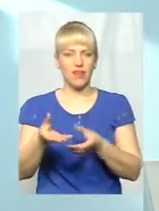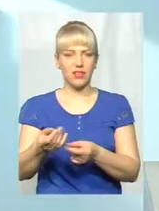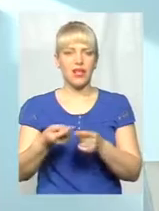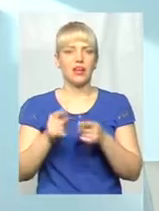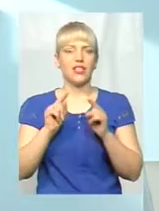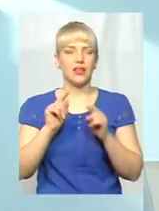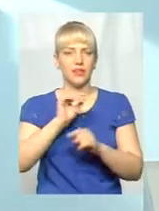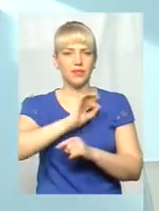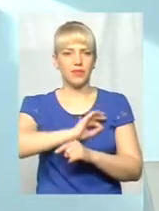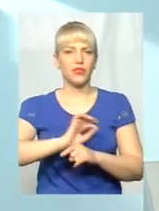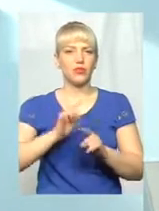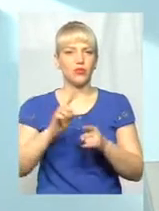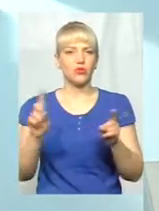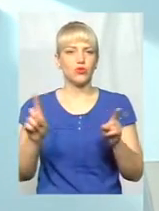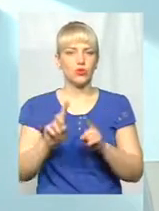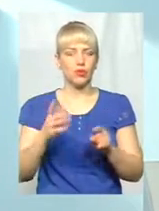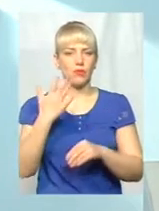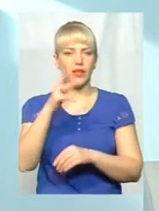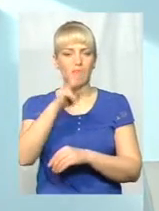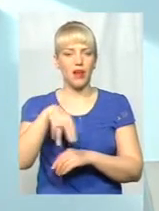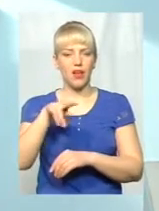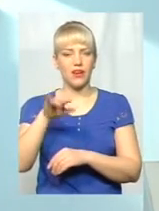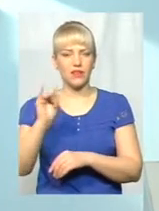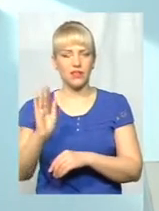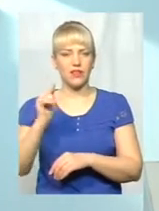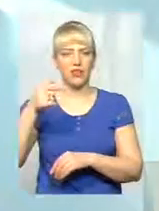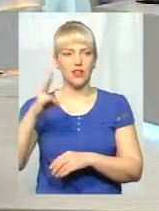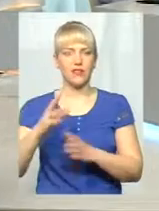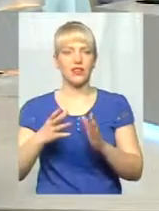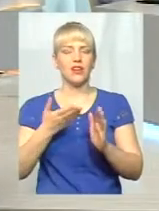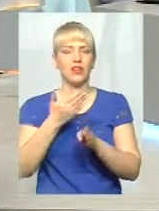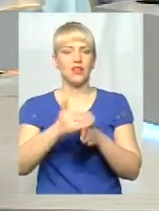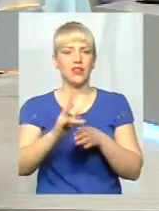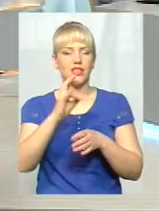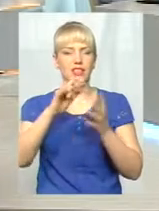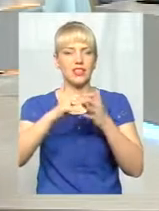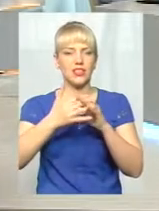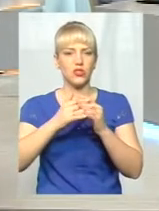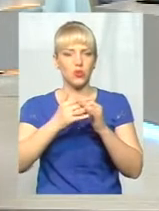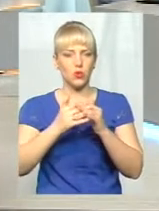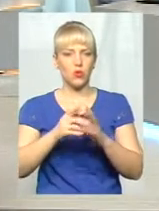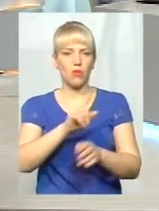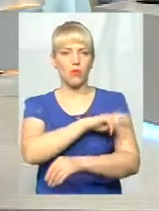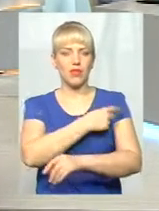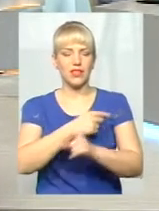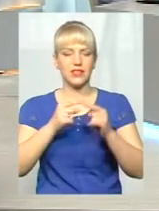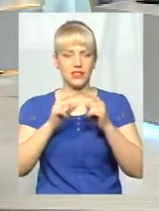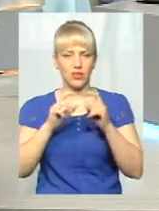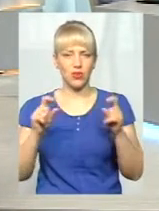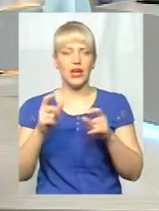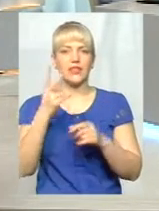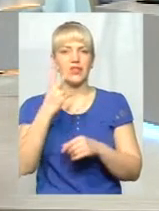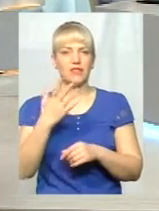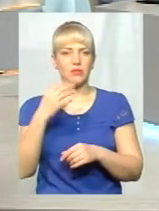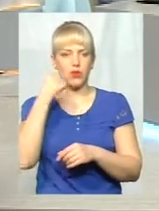тому що 5 мільярдів гривень виділено саме на сільську медицину. Це значні кошти. За 27 років незалежності ми не бачили таких